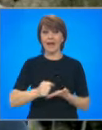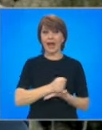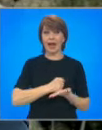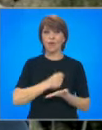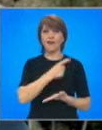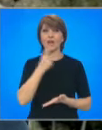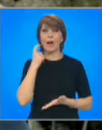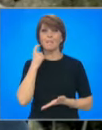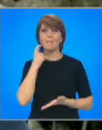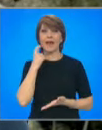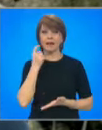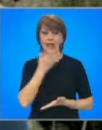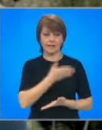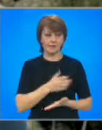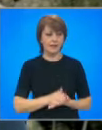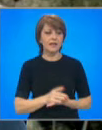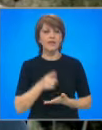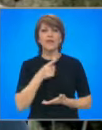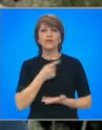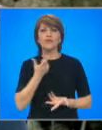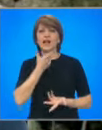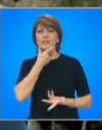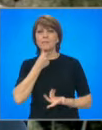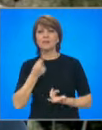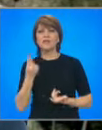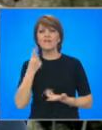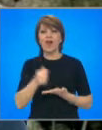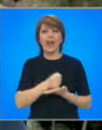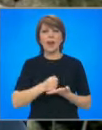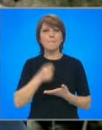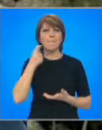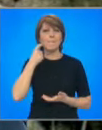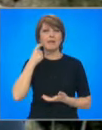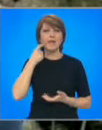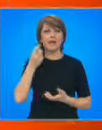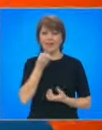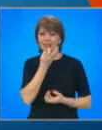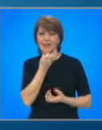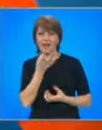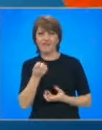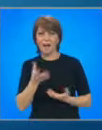Така нареченото хайдушко биле. Или по-познато в наши дни, като пилката ранилист.